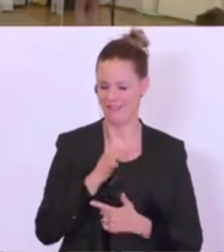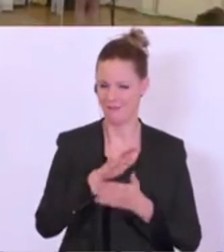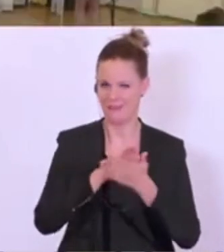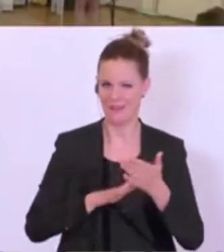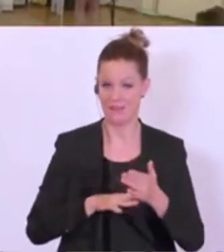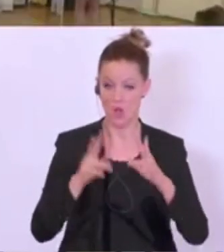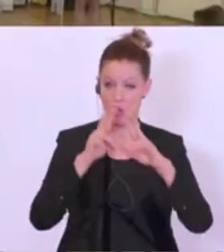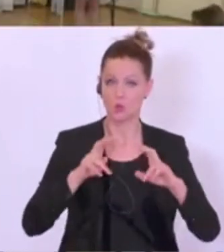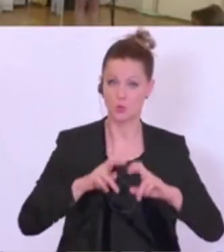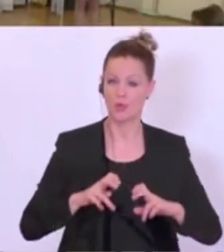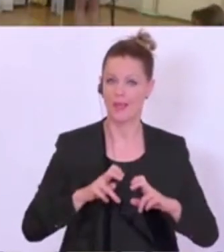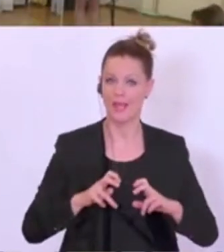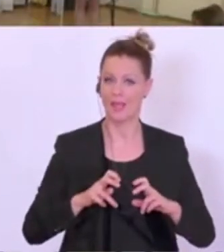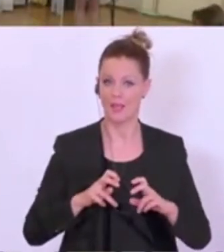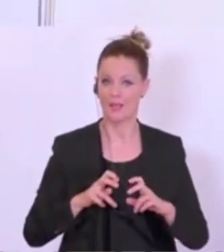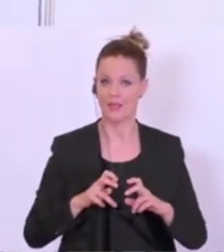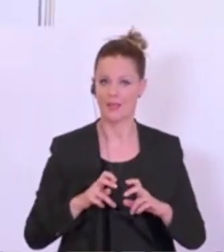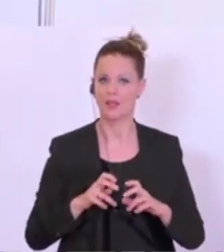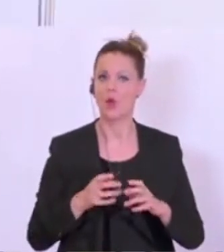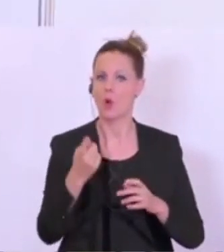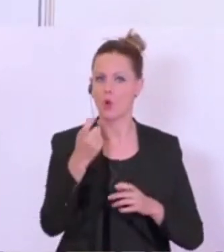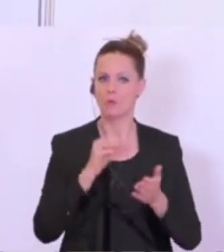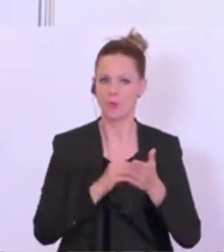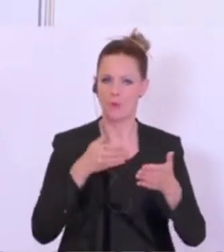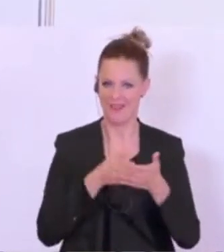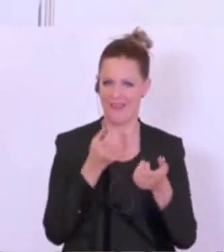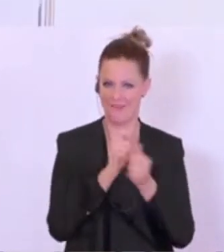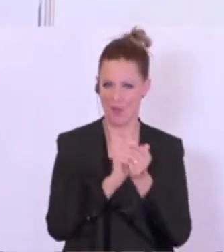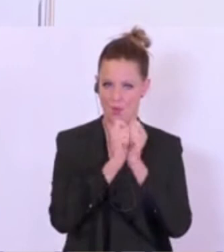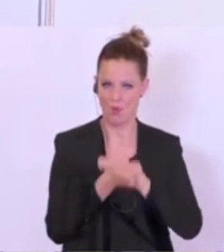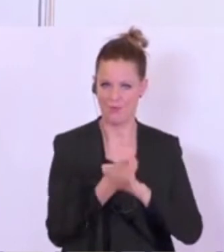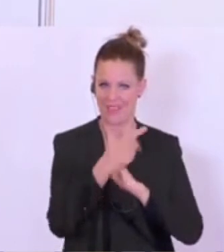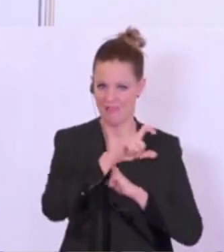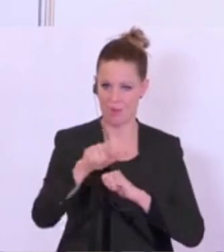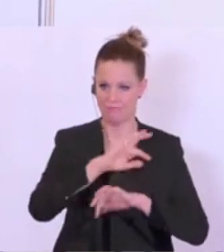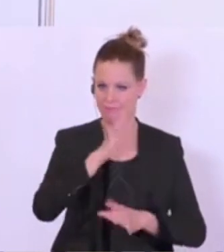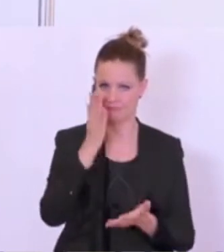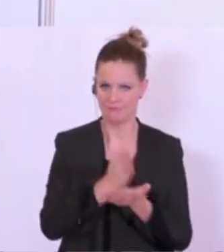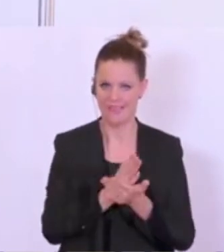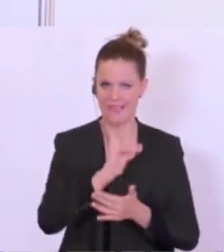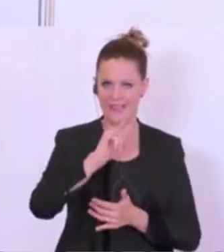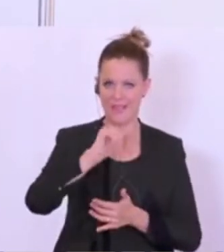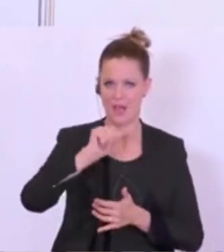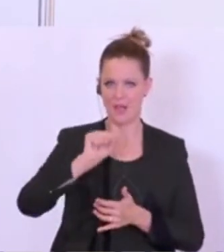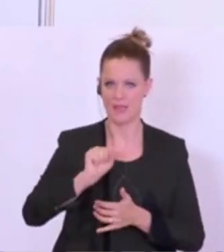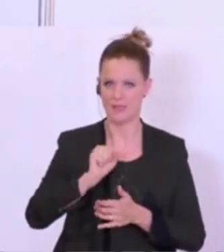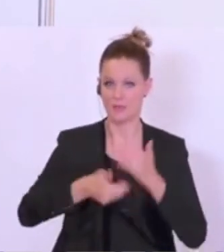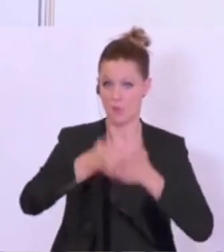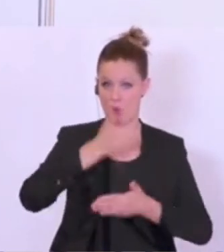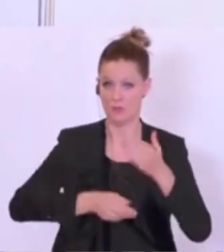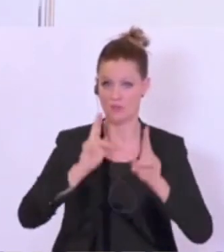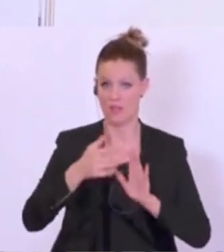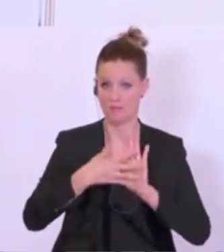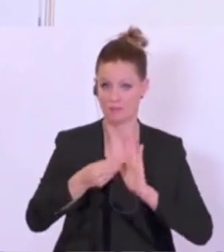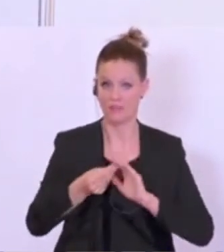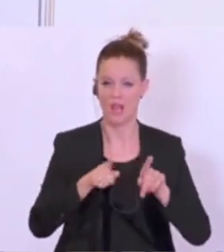Die Studie wird noch barrierefrei gemacht, wird also in drei Wochen fertig sein, wird dann auf der IHS-Website verfügbar sein. Es gibt